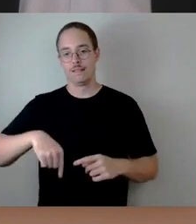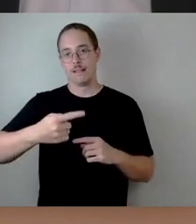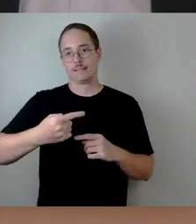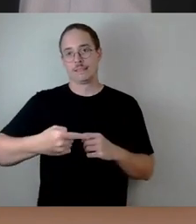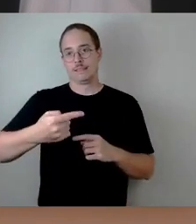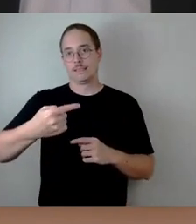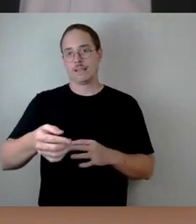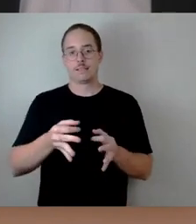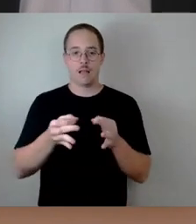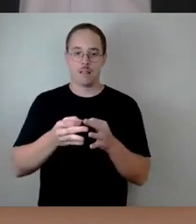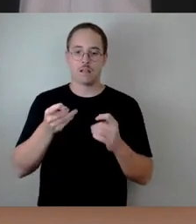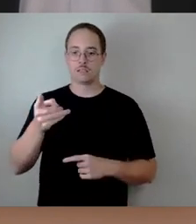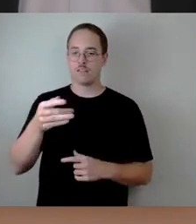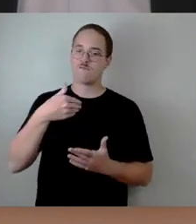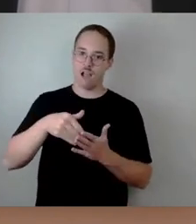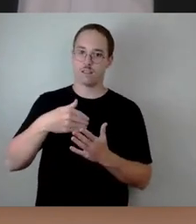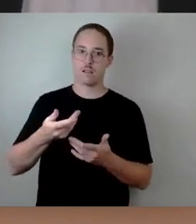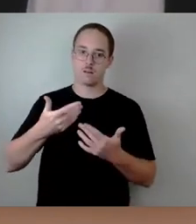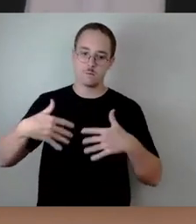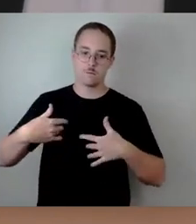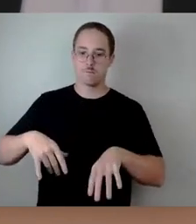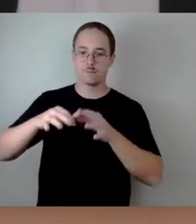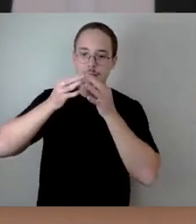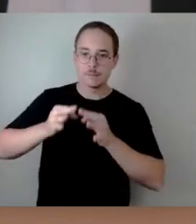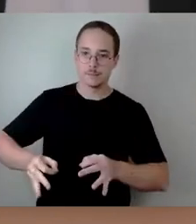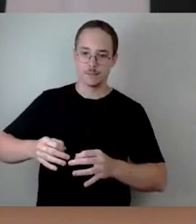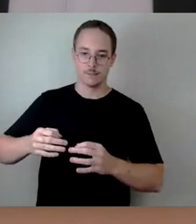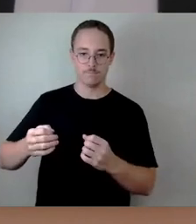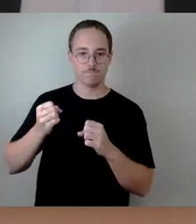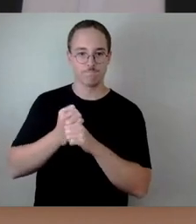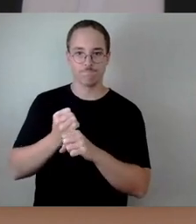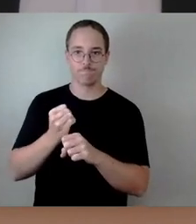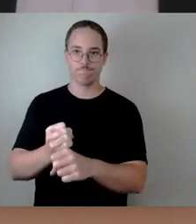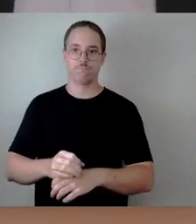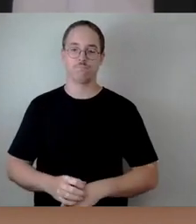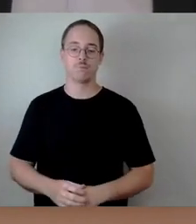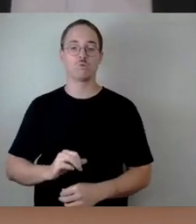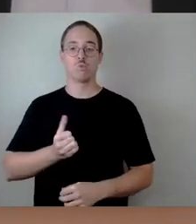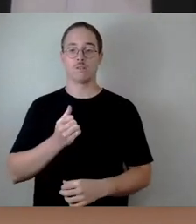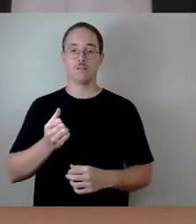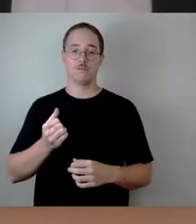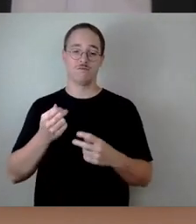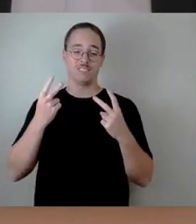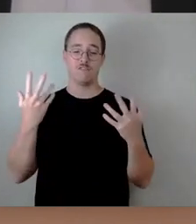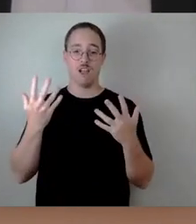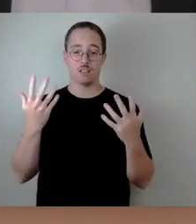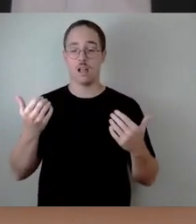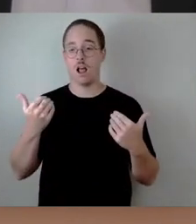stark beschäftigen, insbesondere zunächst erstmal mit der Sicherung der Stadt vor einem möglichen Hochwasserereignis.